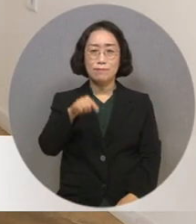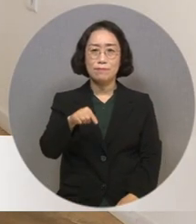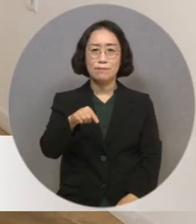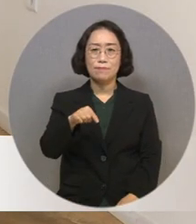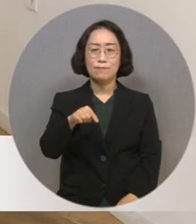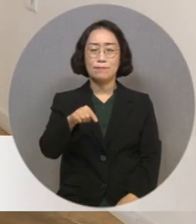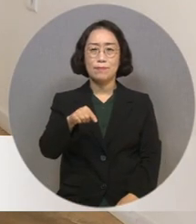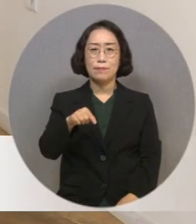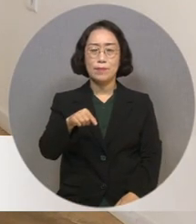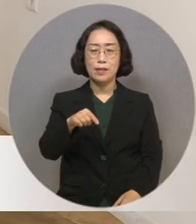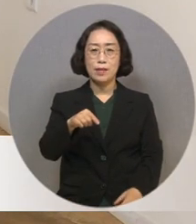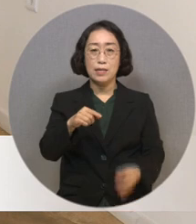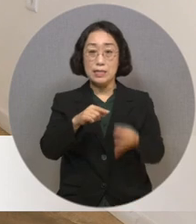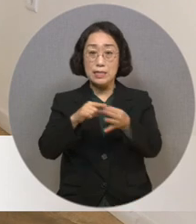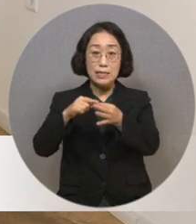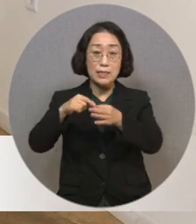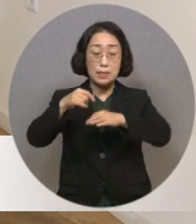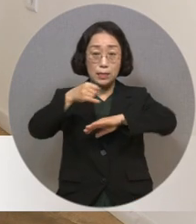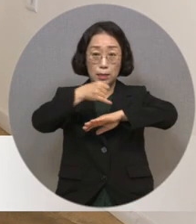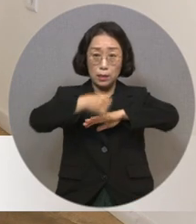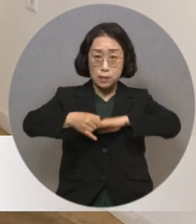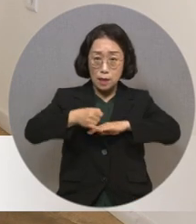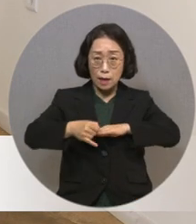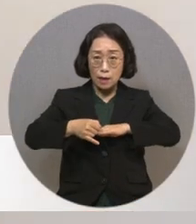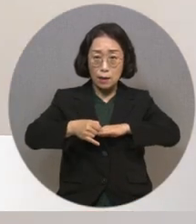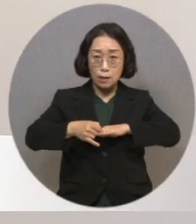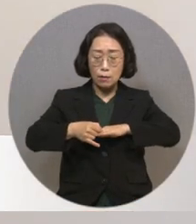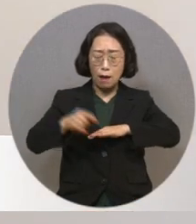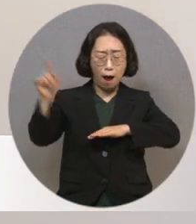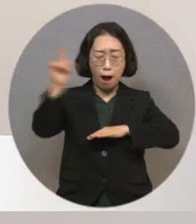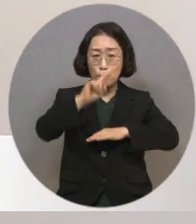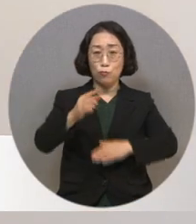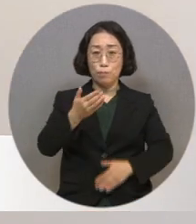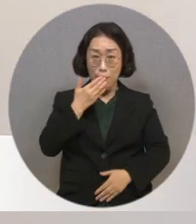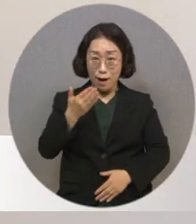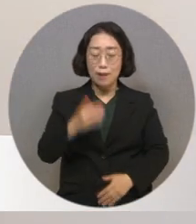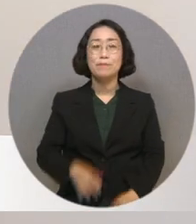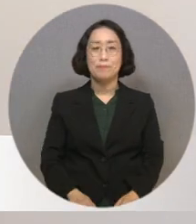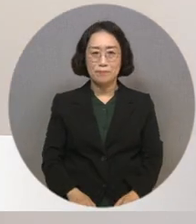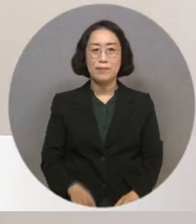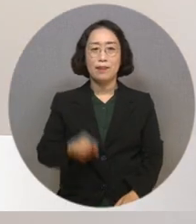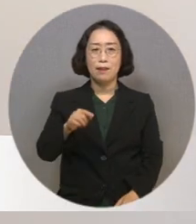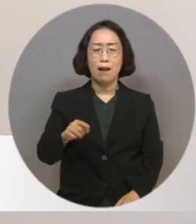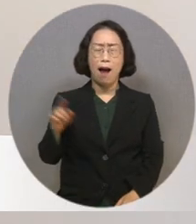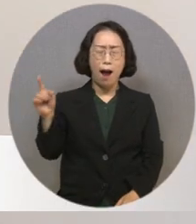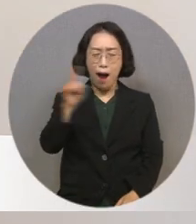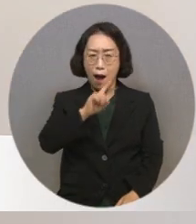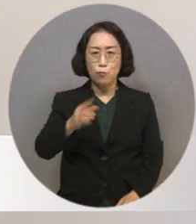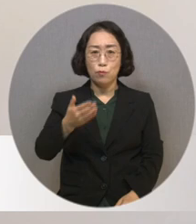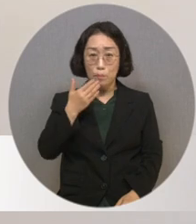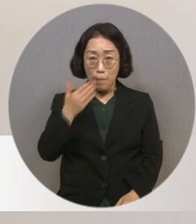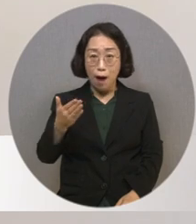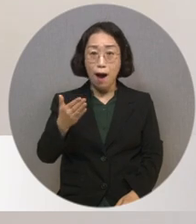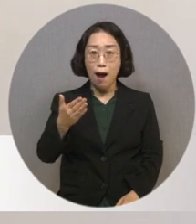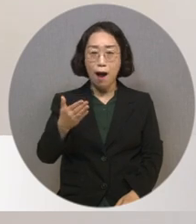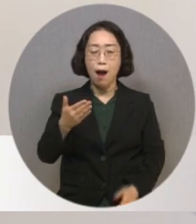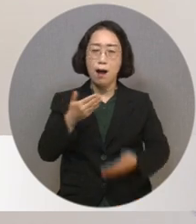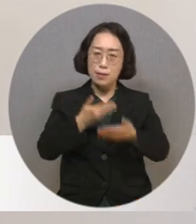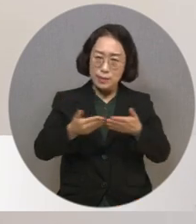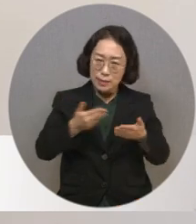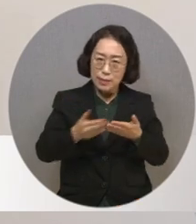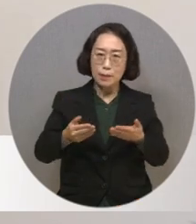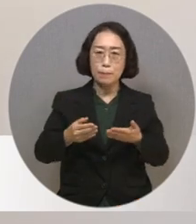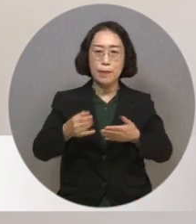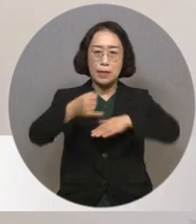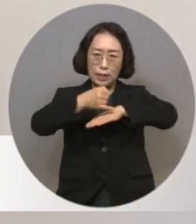캘리그라피로 표현을 못할 게 거의 없다. 네, 맞아요. 그래서 캘리그라피는 모든 것을 다 표현할 수 있고 다 만들